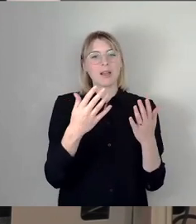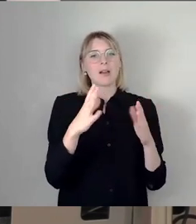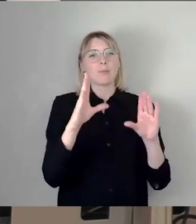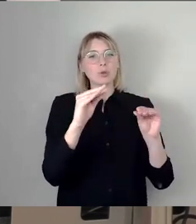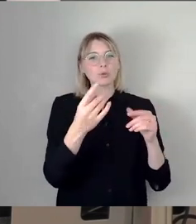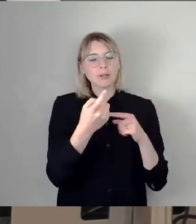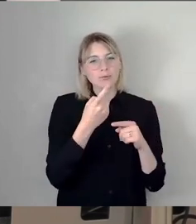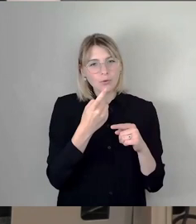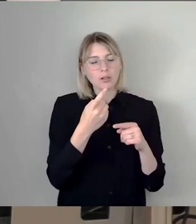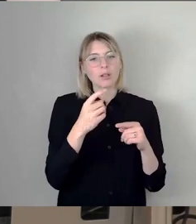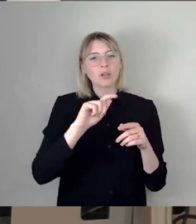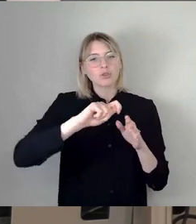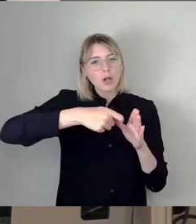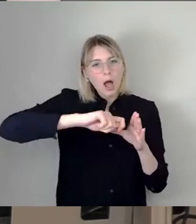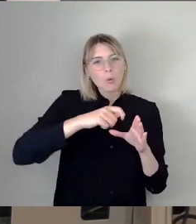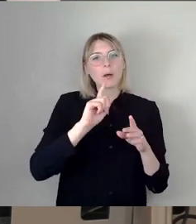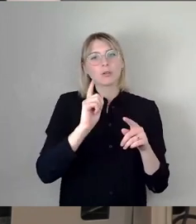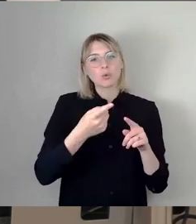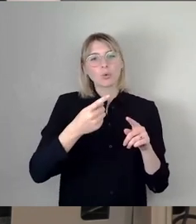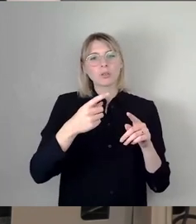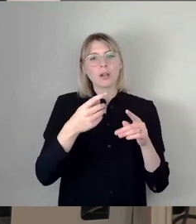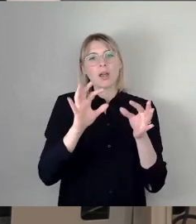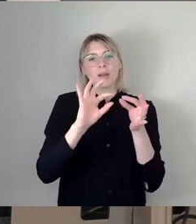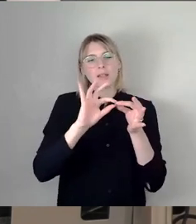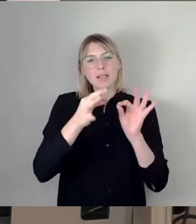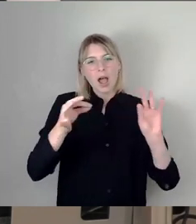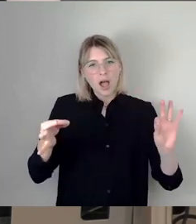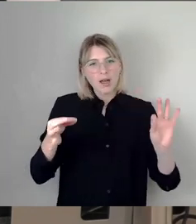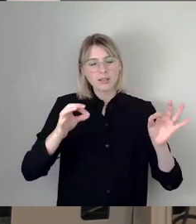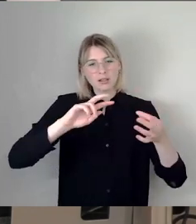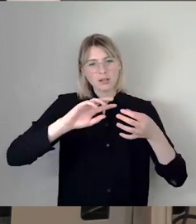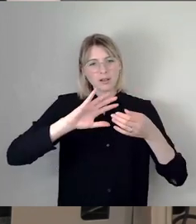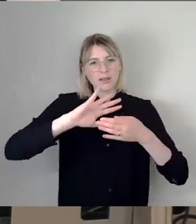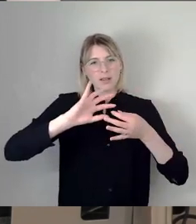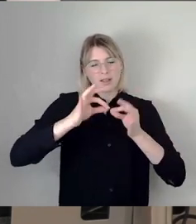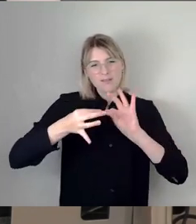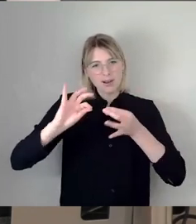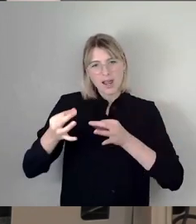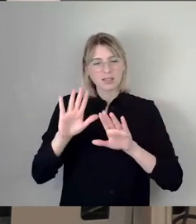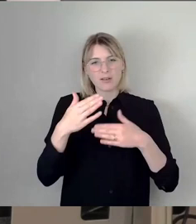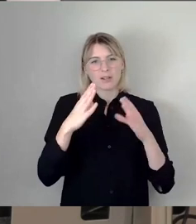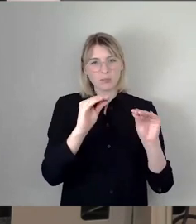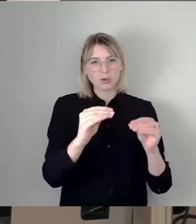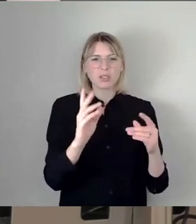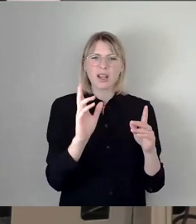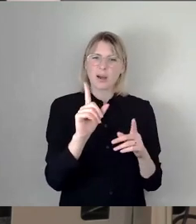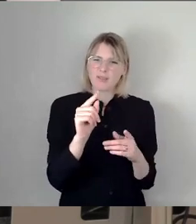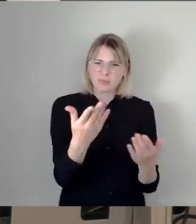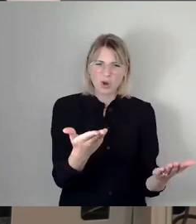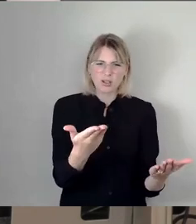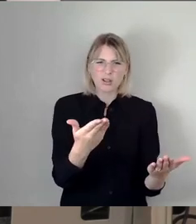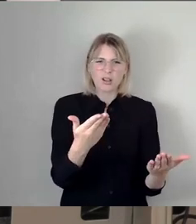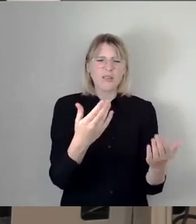aus Drahtgeflecht ist untersagt. Was ist das? Also ich weiß, was eine Schraube ist, aber was Befestigungsmittelaustrag ist.